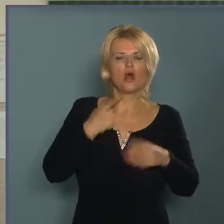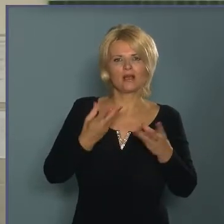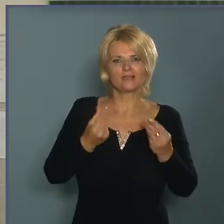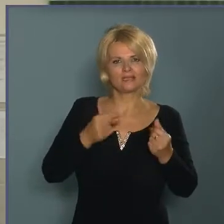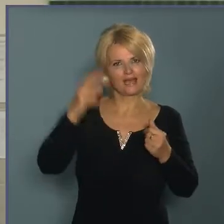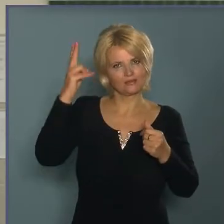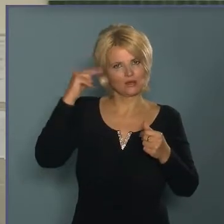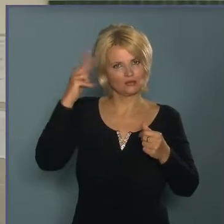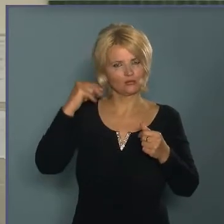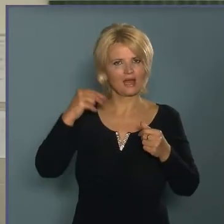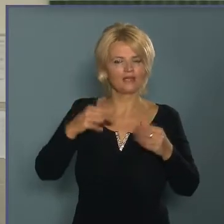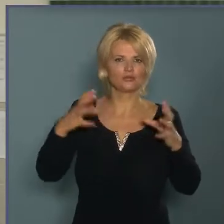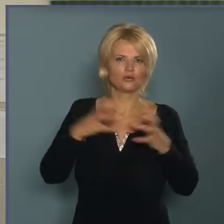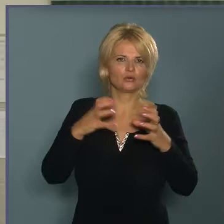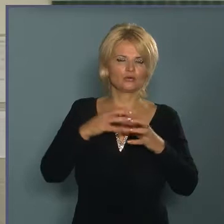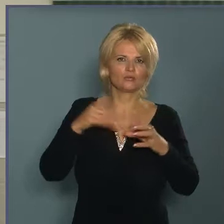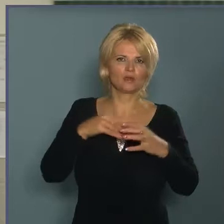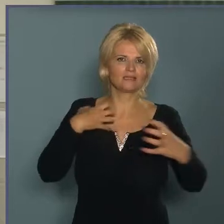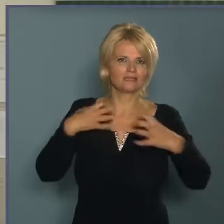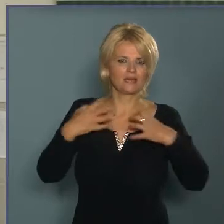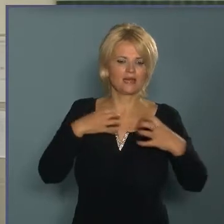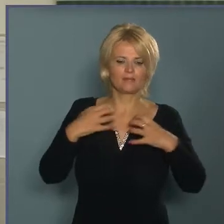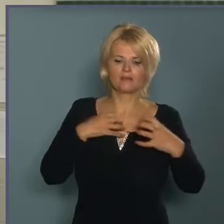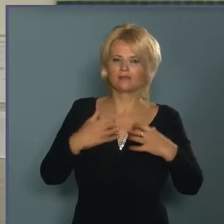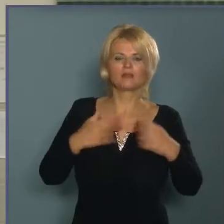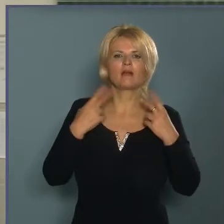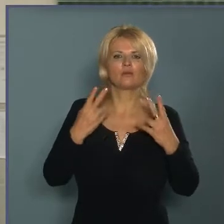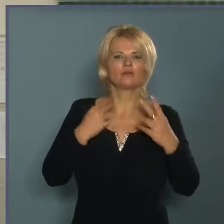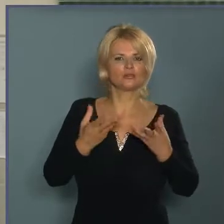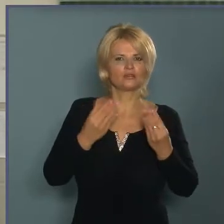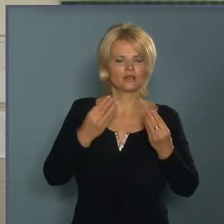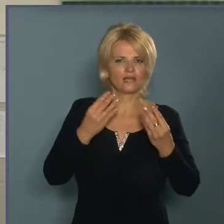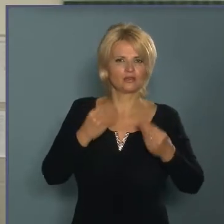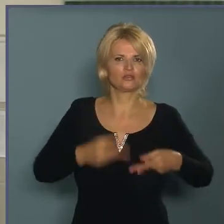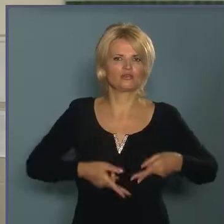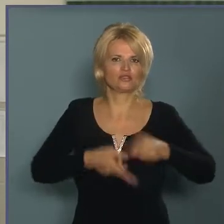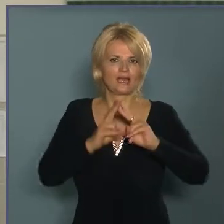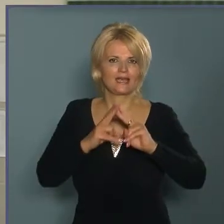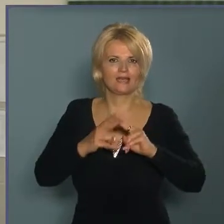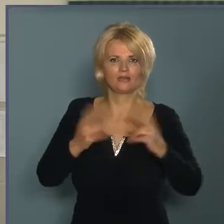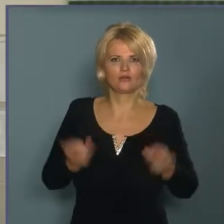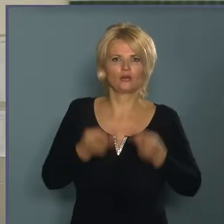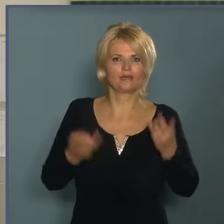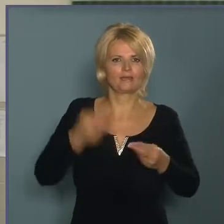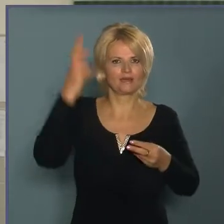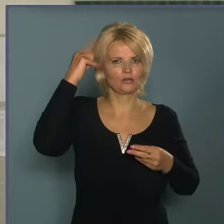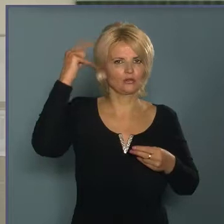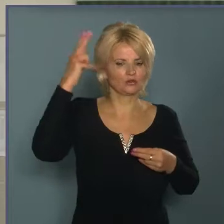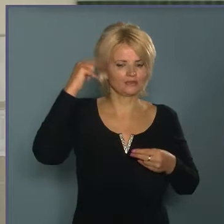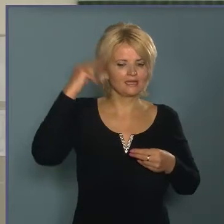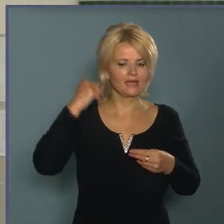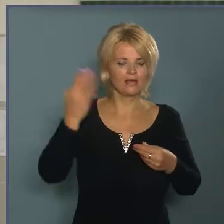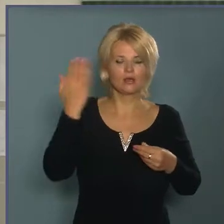valószereplés, az nem úgy elvette volna a diákoknak az idejét a fontos tantárgyaktól, hanem hozzá segített, hogy könnyebben tanuljanak. Tehát, hogyha